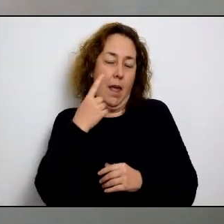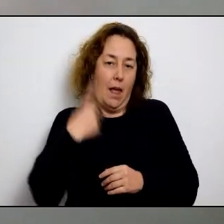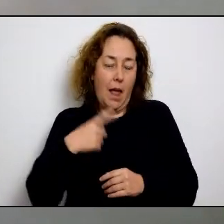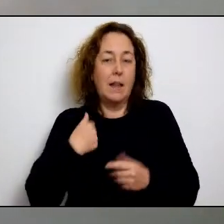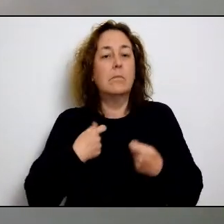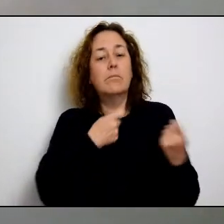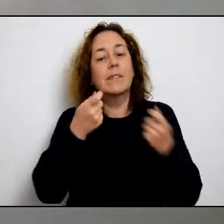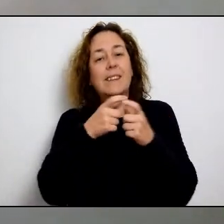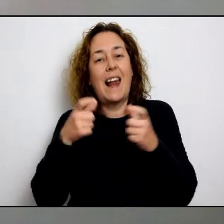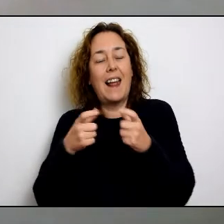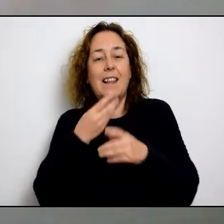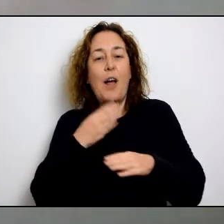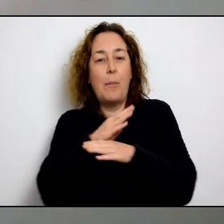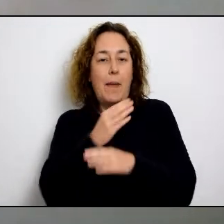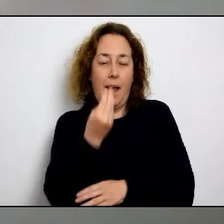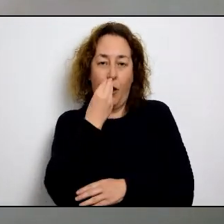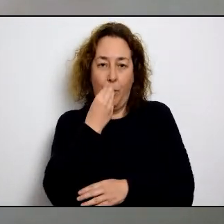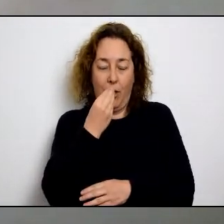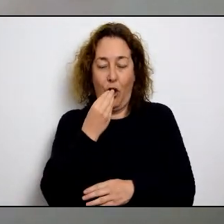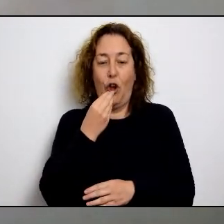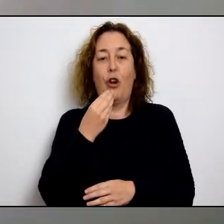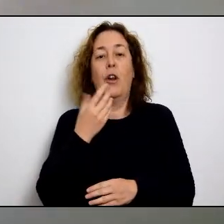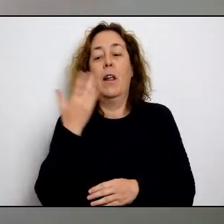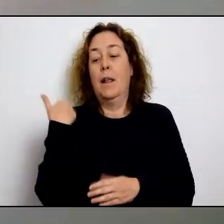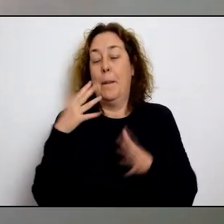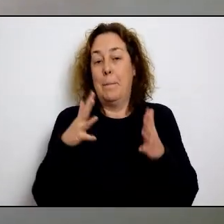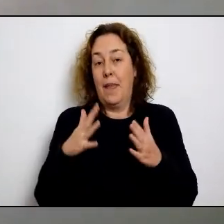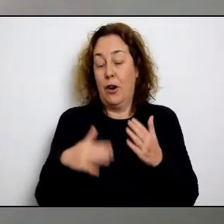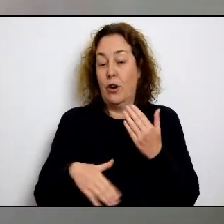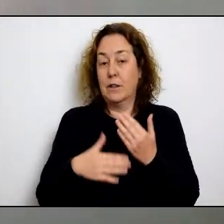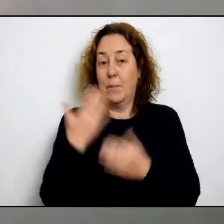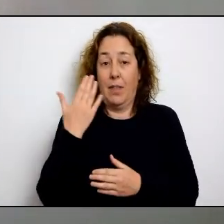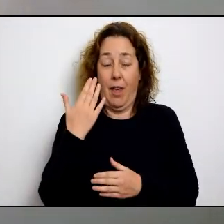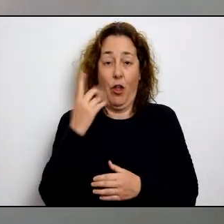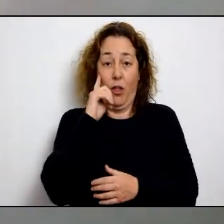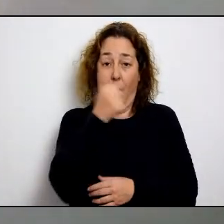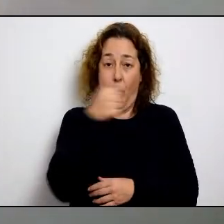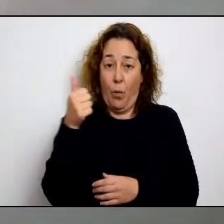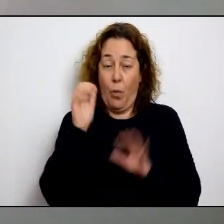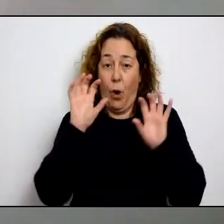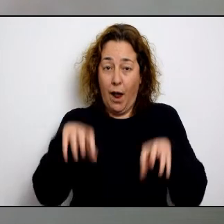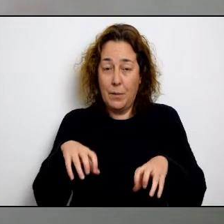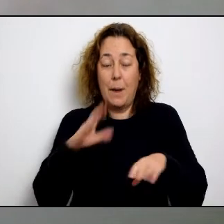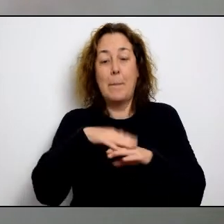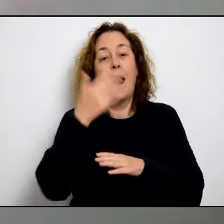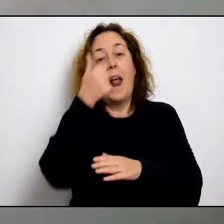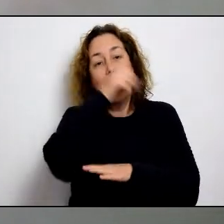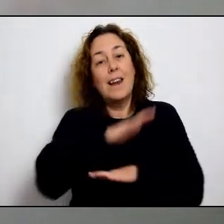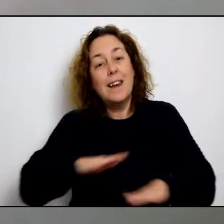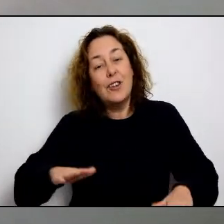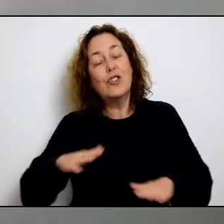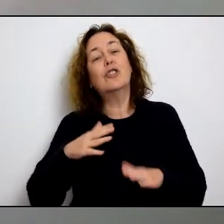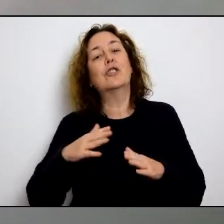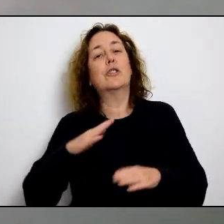que hi hagi persones que queden sense un penxó, igual que hem posat a disposició les targetes de beca menjador, a quals feien referència i que s'han